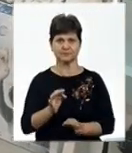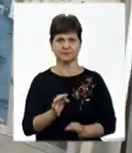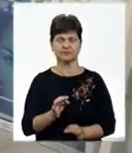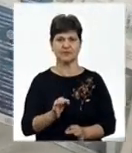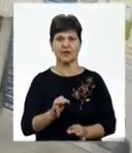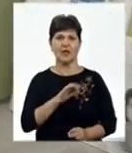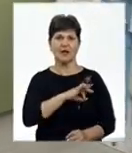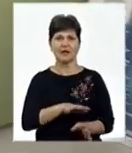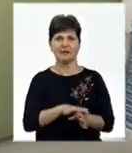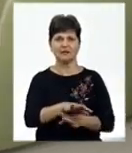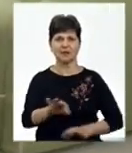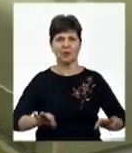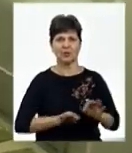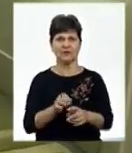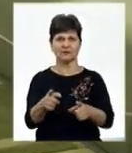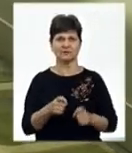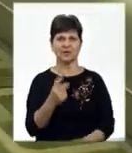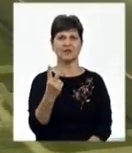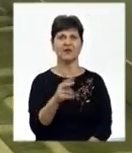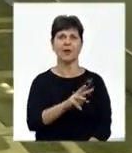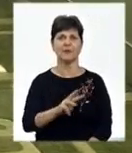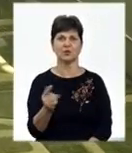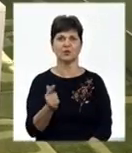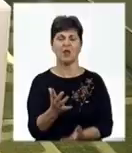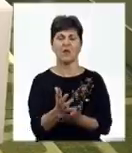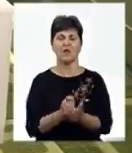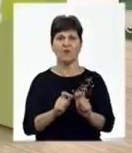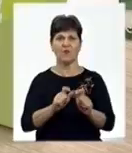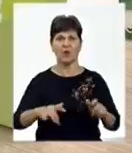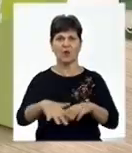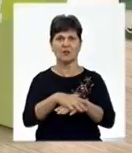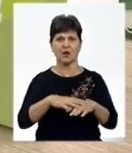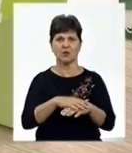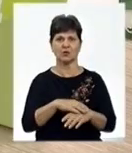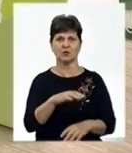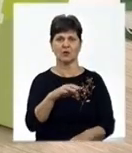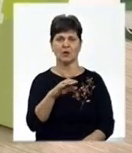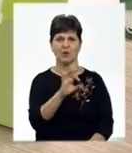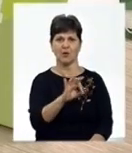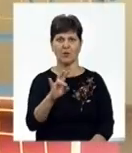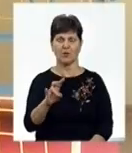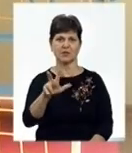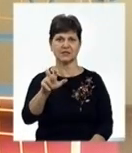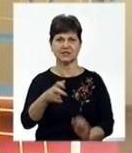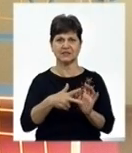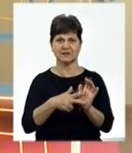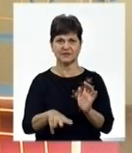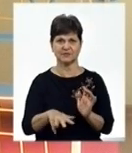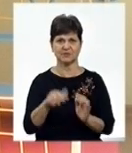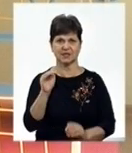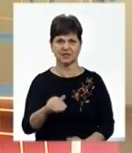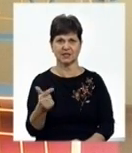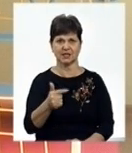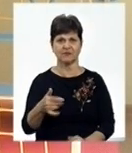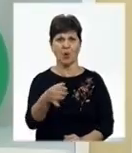На реалізацію проєкту залучили 2 мільйони гривень із фонду народонаселення ООН. 380 тисяч гривень виділено з